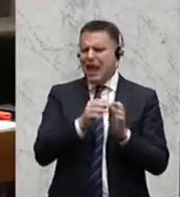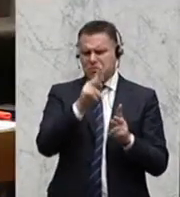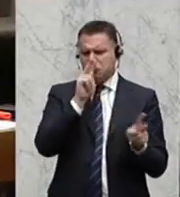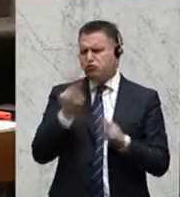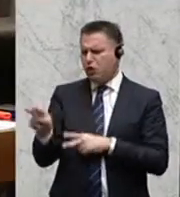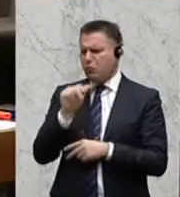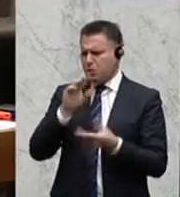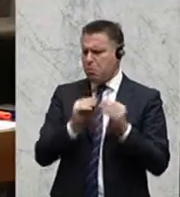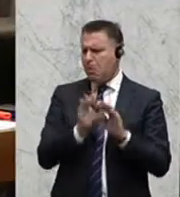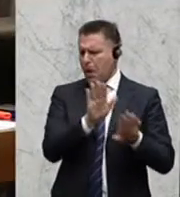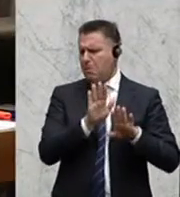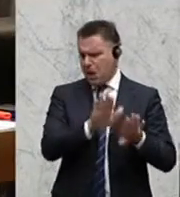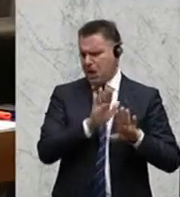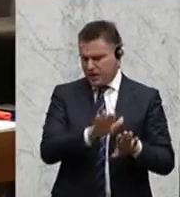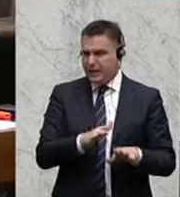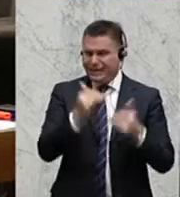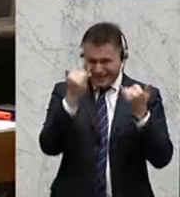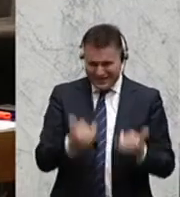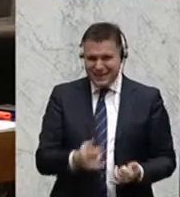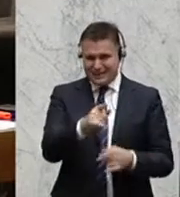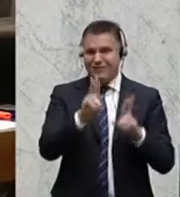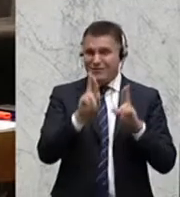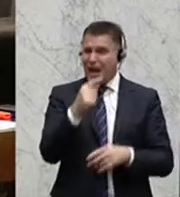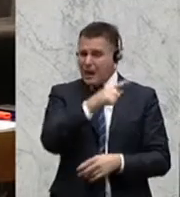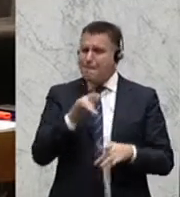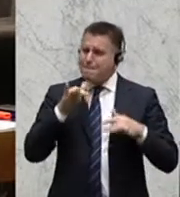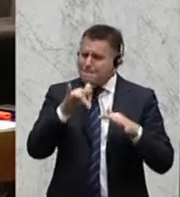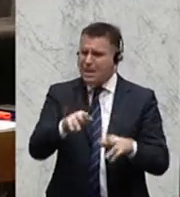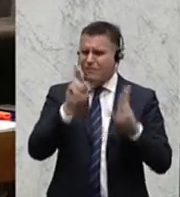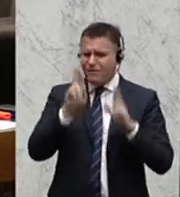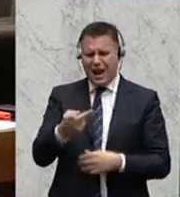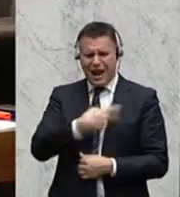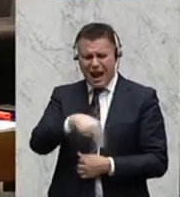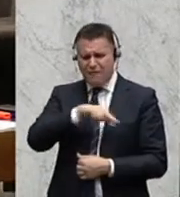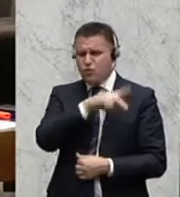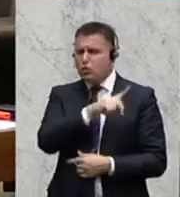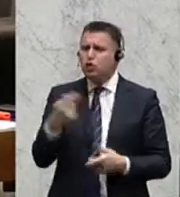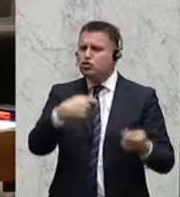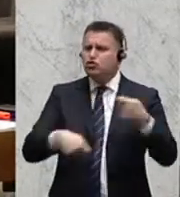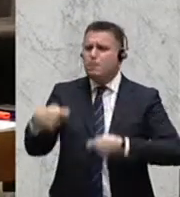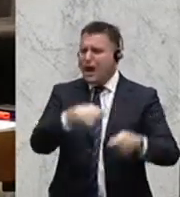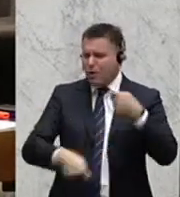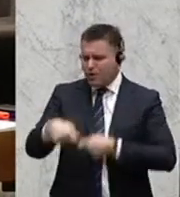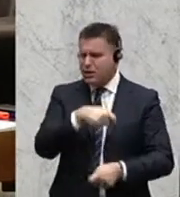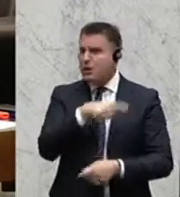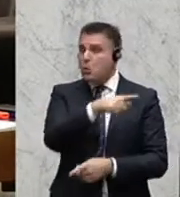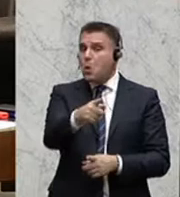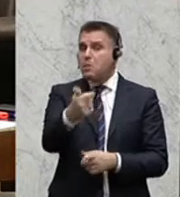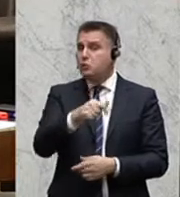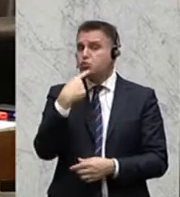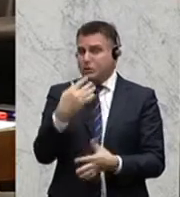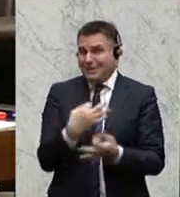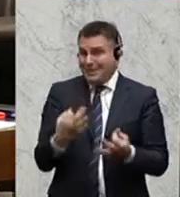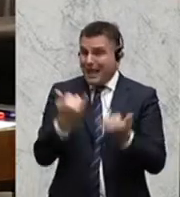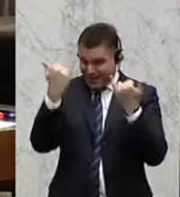Aber sagt das alles, das ist so zynisch jetzt, dass es milliardenschwere Haftungen geht. Dass da die Spekulanten in Wahrheit, das ist kein Problem, da meldet man sich nicht zu Wort. Aber